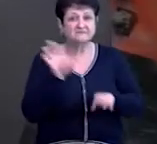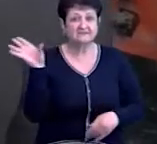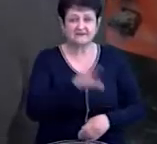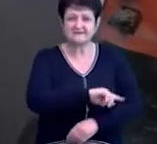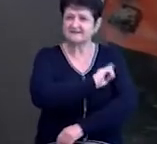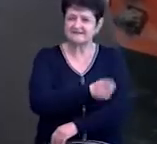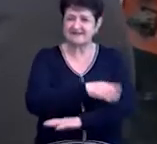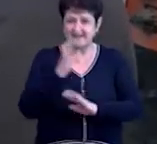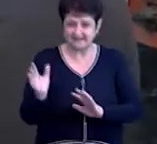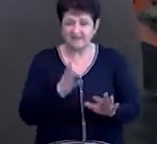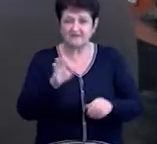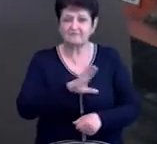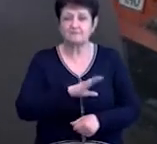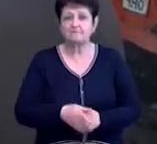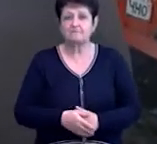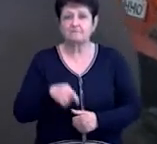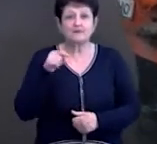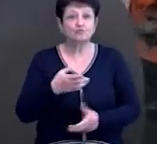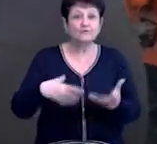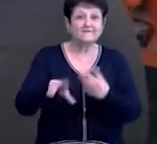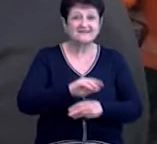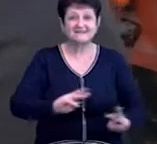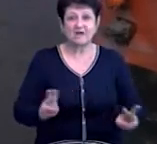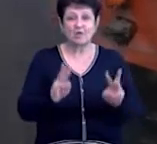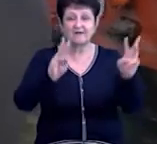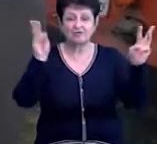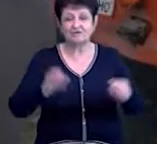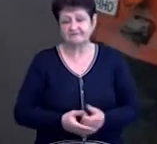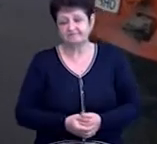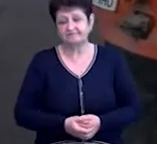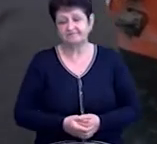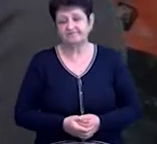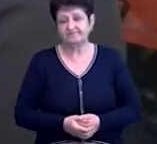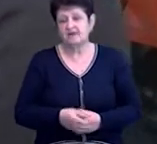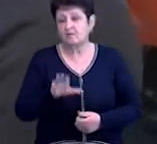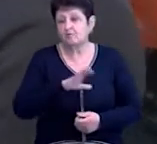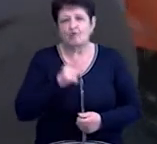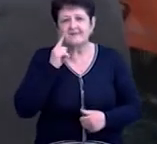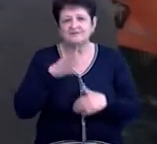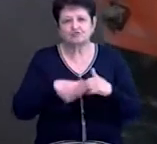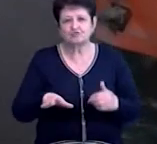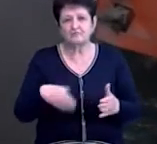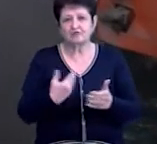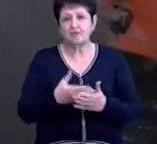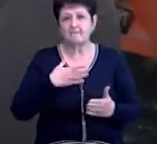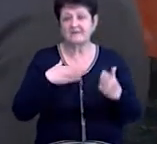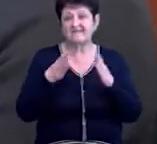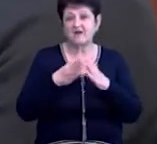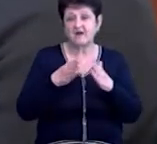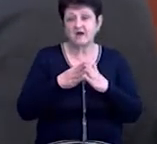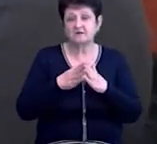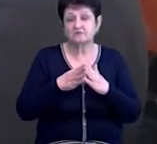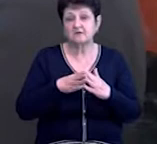Сильний, дуже сильний вітер. Ось тут все загорілося, я вже побіг тоді, ну, було незрозуміло, воно піде на мою хату чи ні. У мене все обкопано,